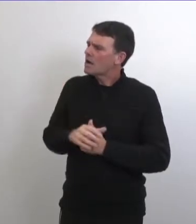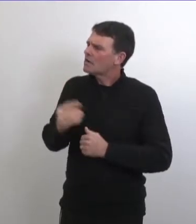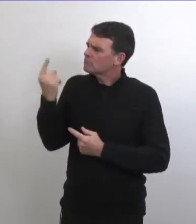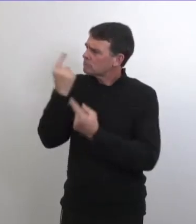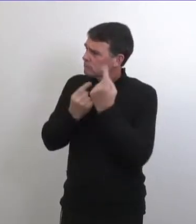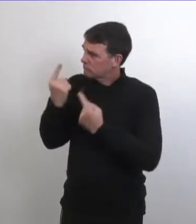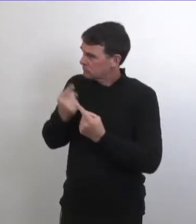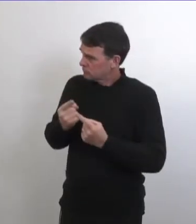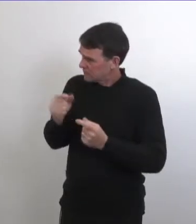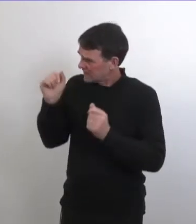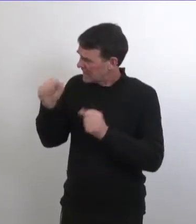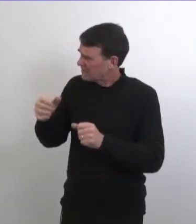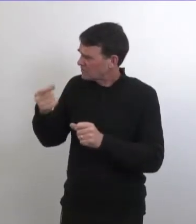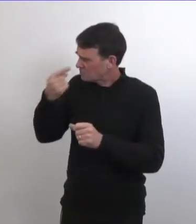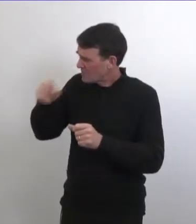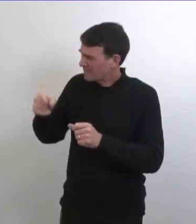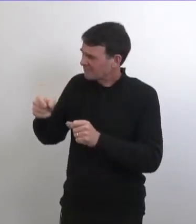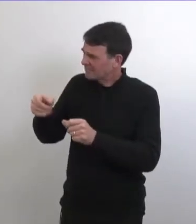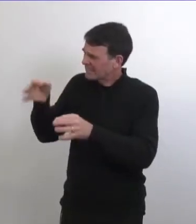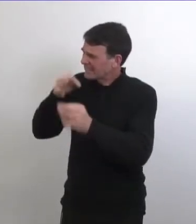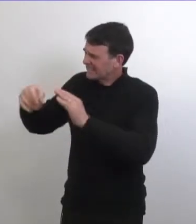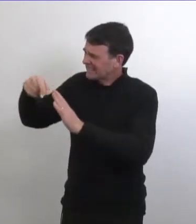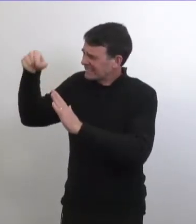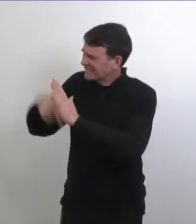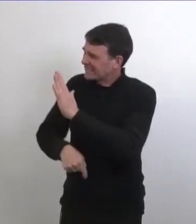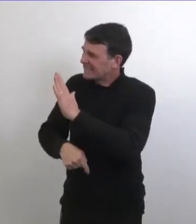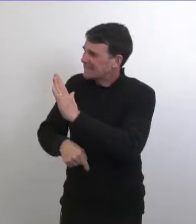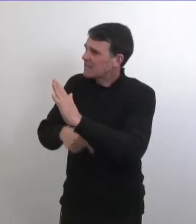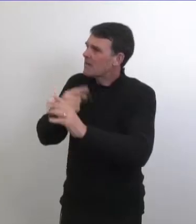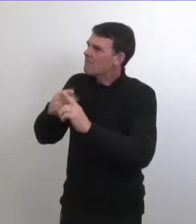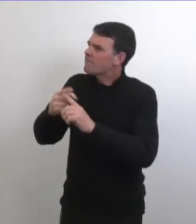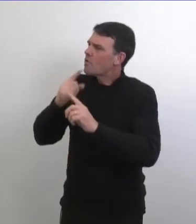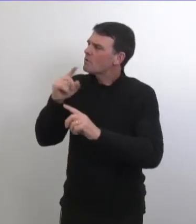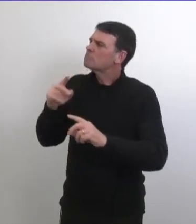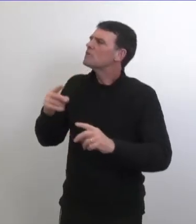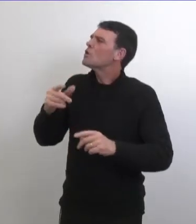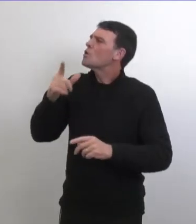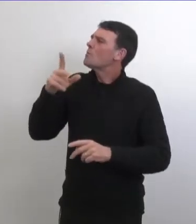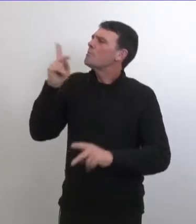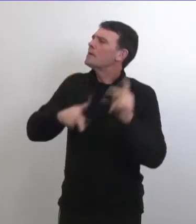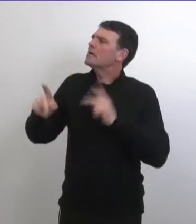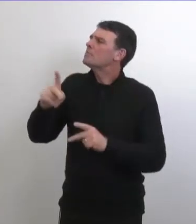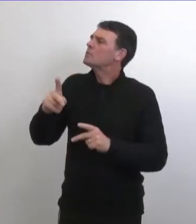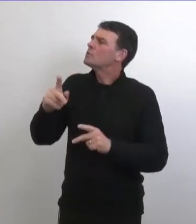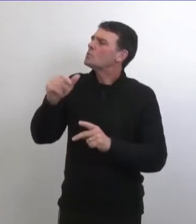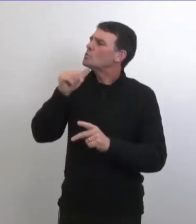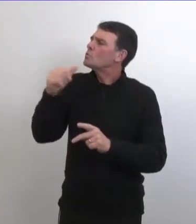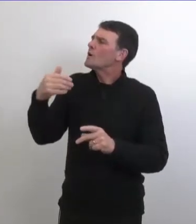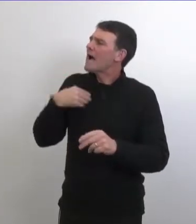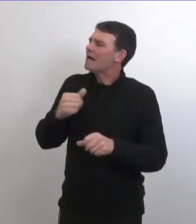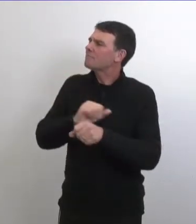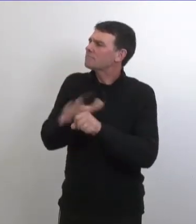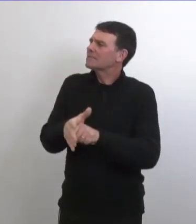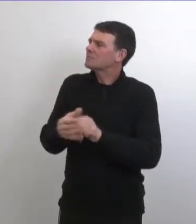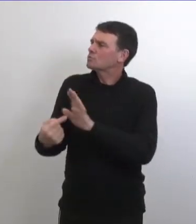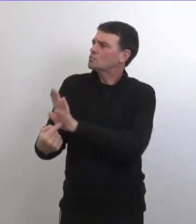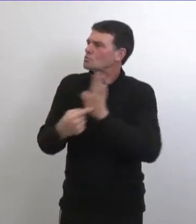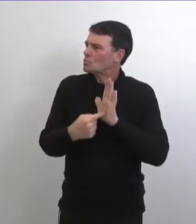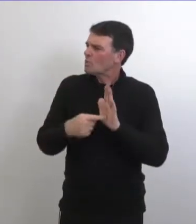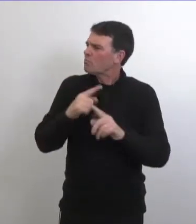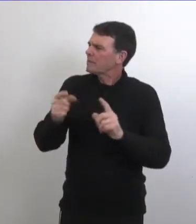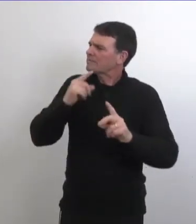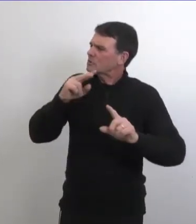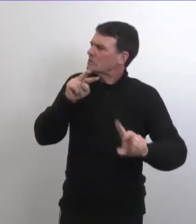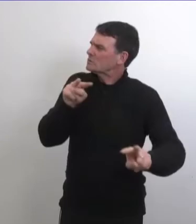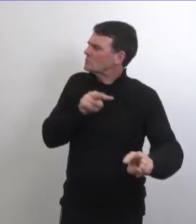pourriez vous donner plus de détails sur la surveillance asymptomatique